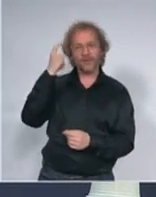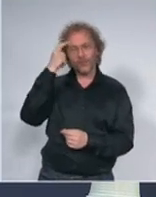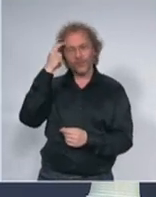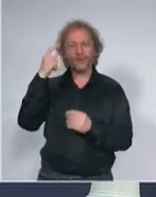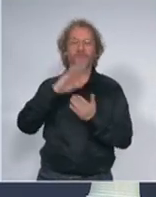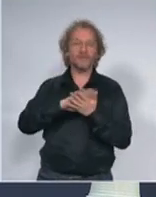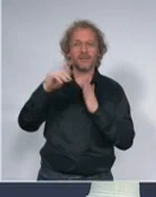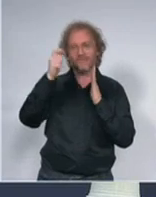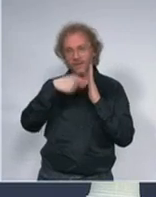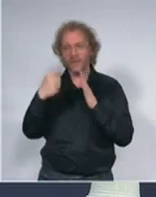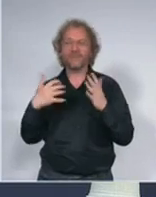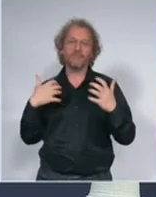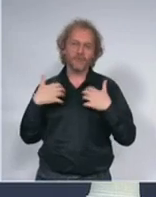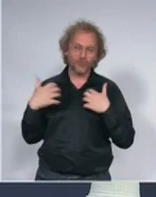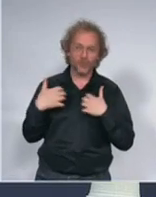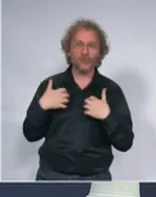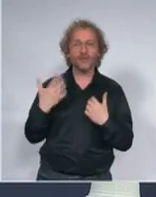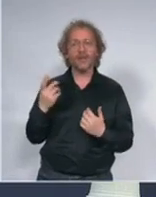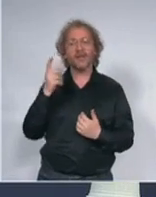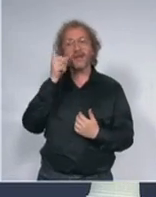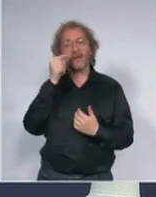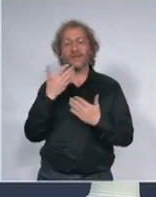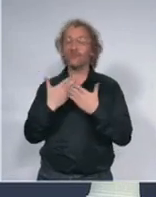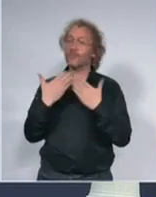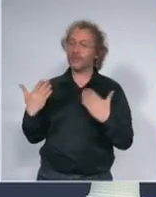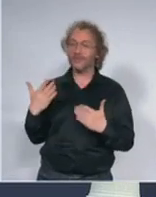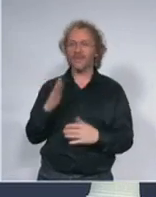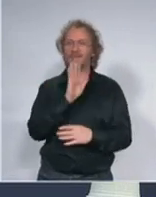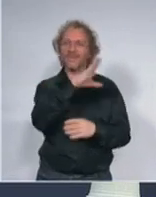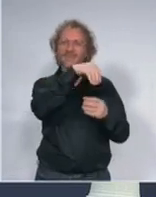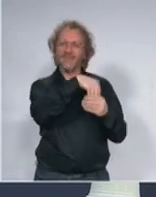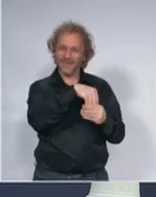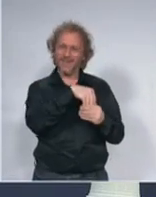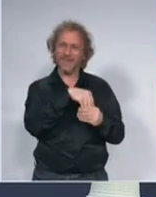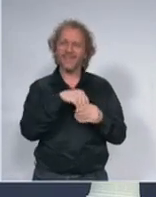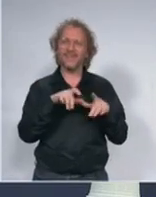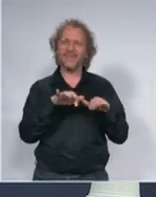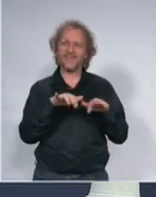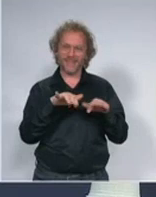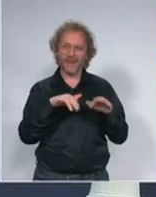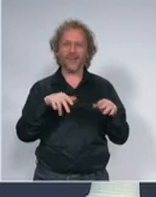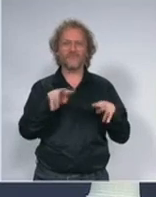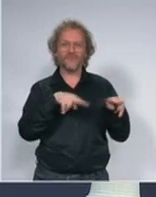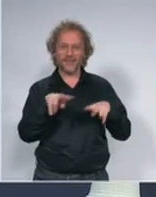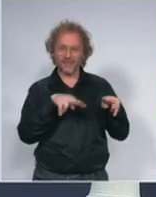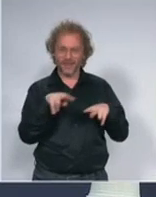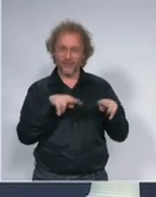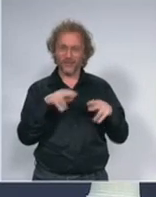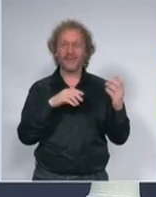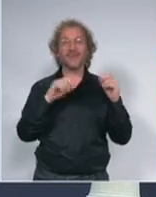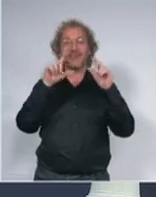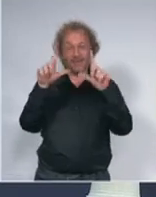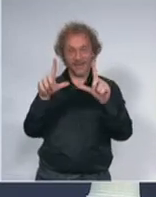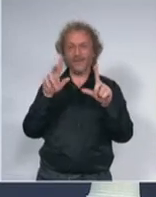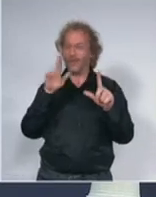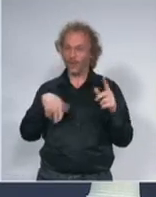Narodni muzej je podelio njihove dakle digitalno možete da posetite Narodni muzej sve ono što